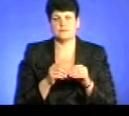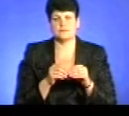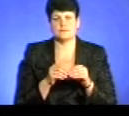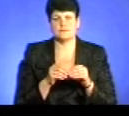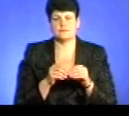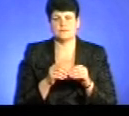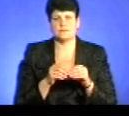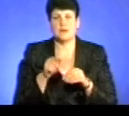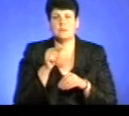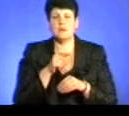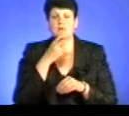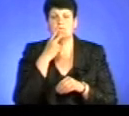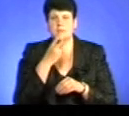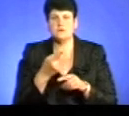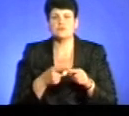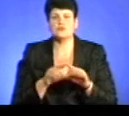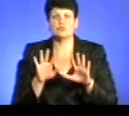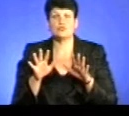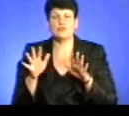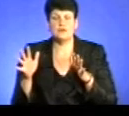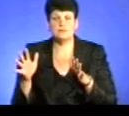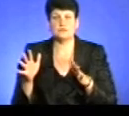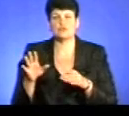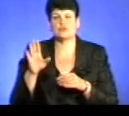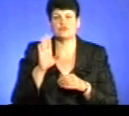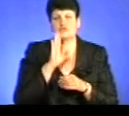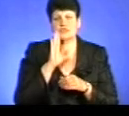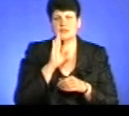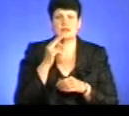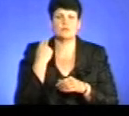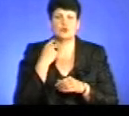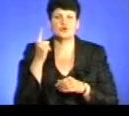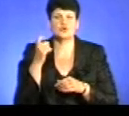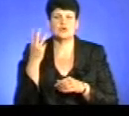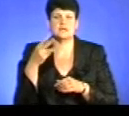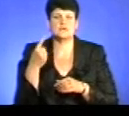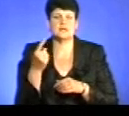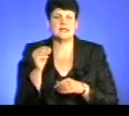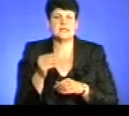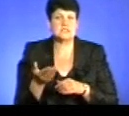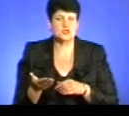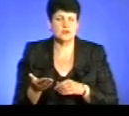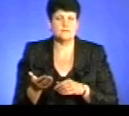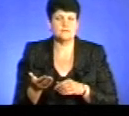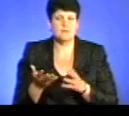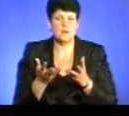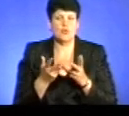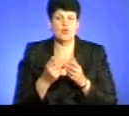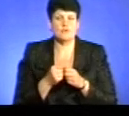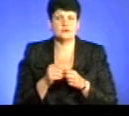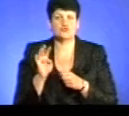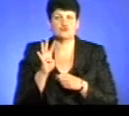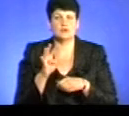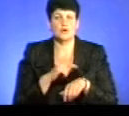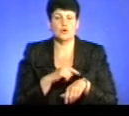Ми бачили, що в даному випадку, в цьому сюжеті, в жінки заборгованість 131 тисяча. Ну, підрахували, що за 4